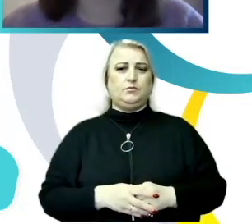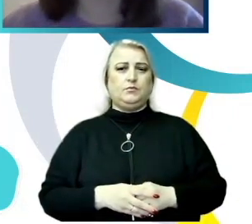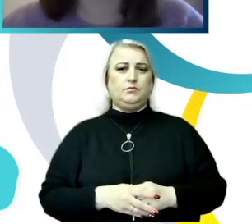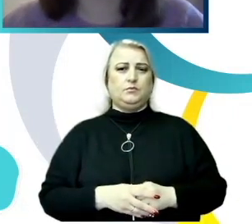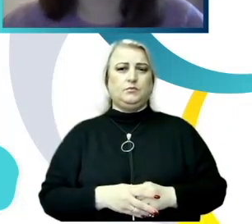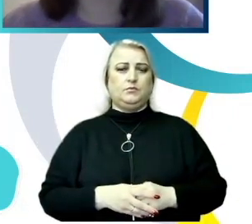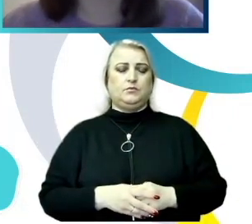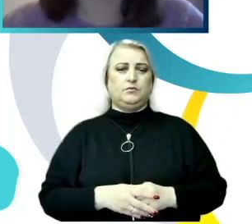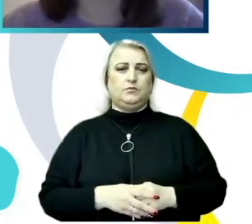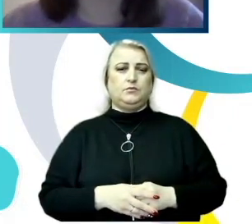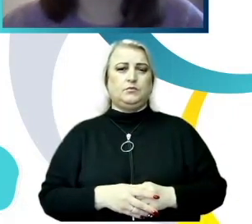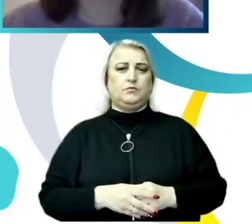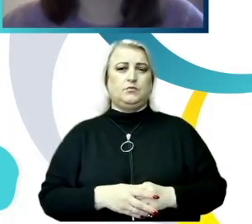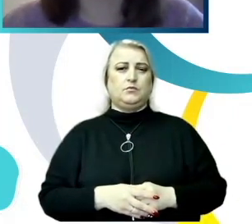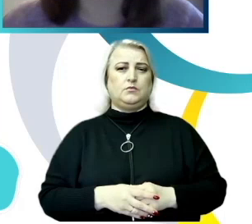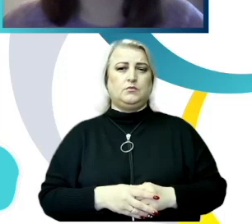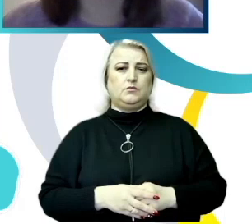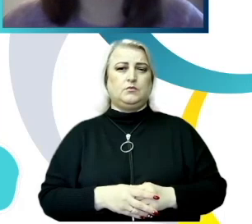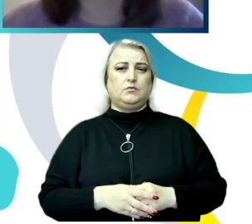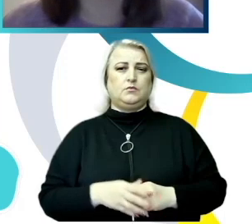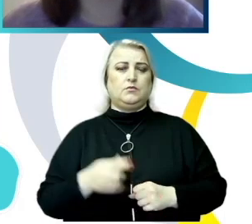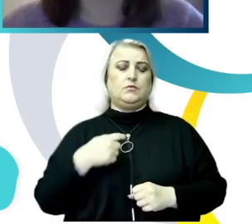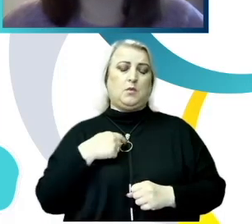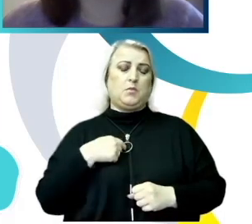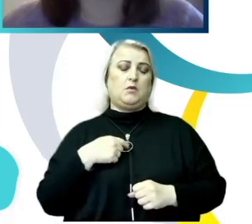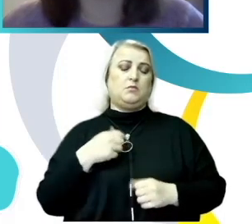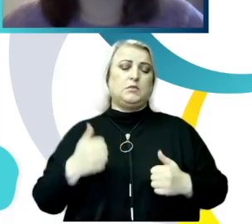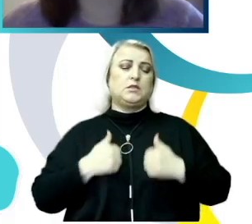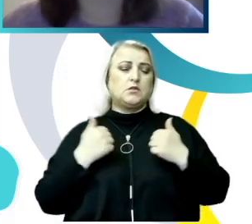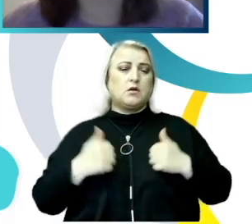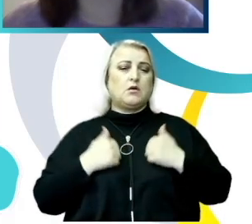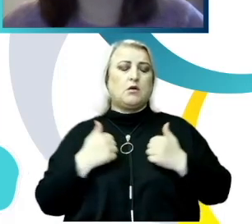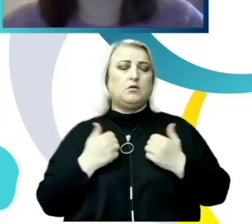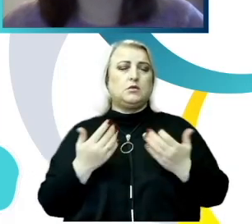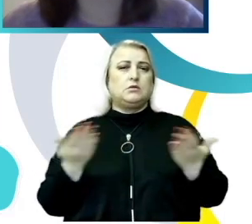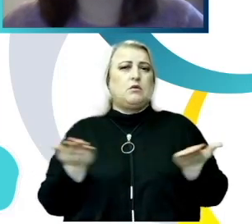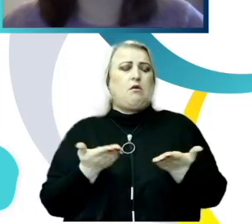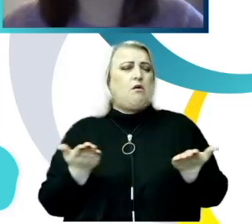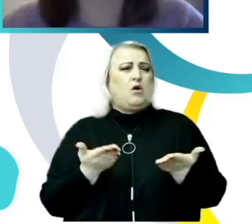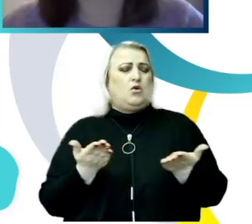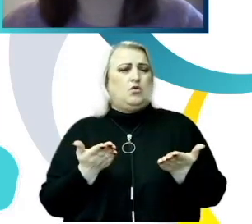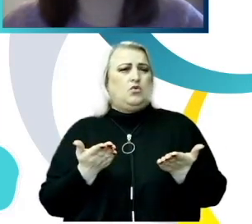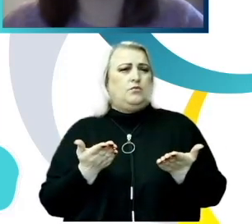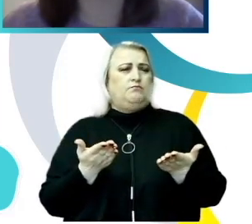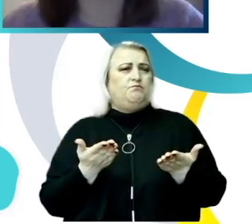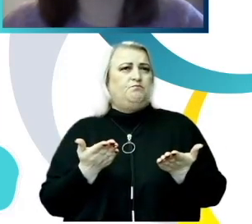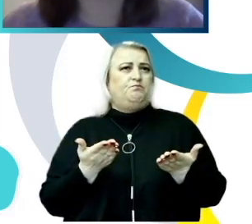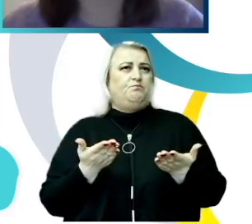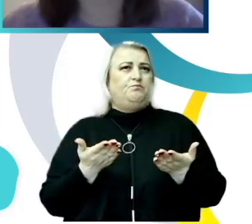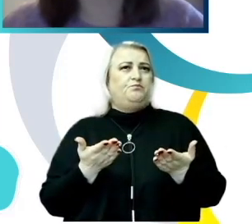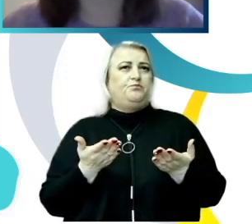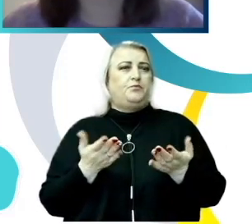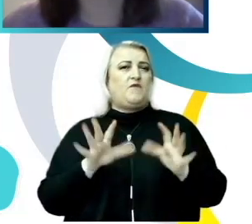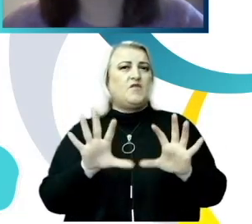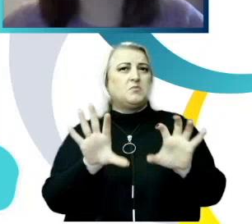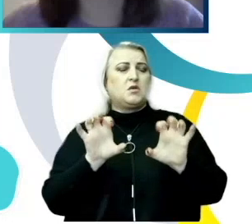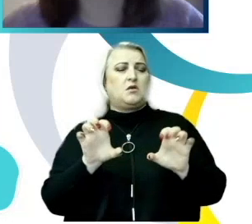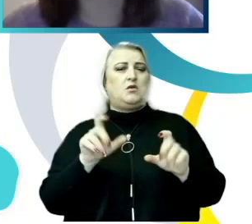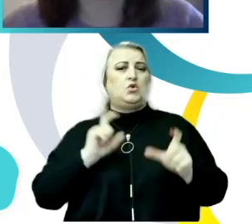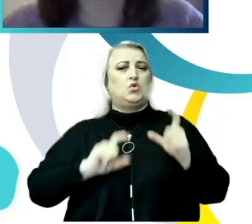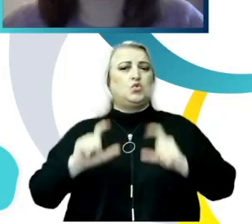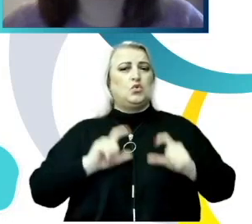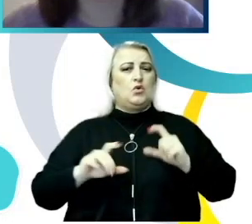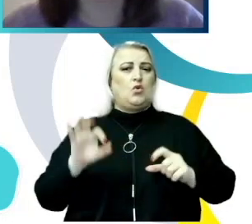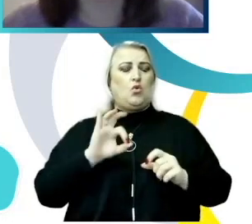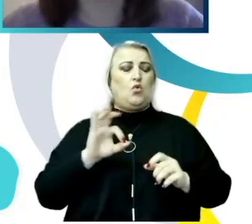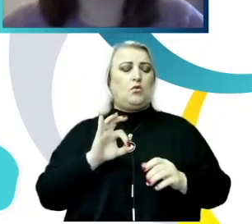cu siguranță că ne-a preocupat să abordăm și care ar fi predispunerea sau percepția studentelor în ceea ține de